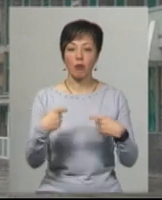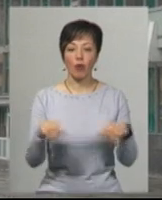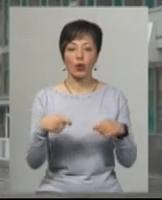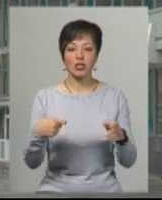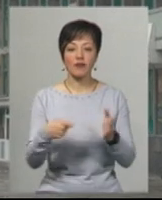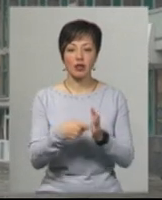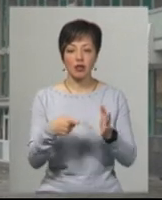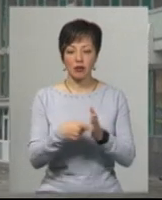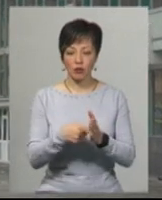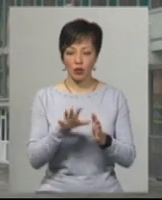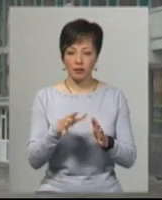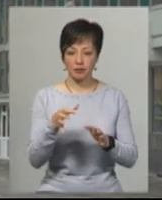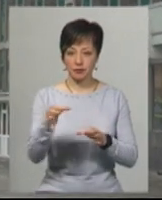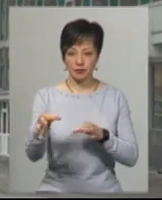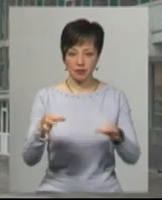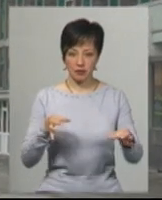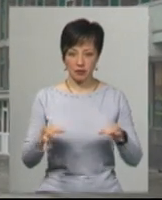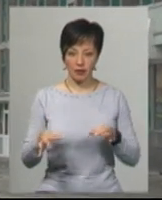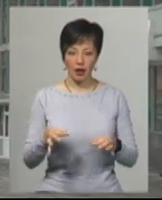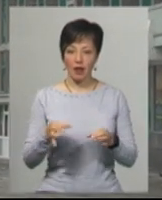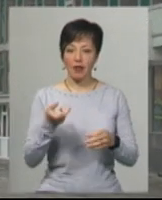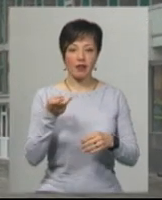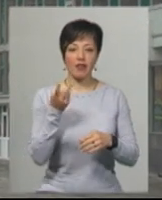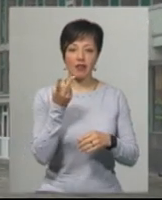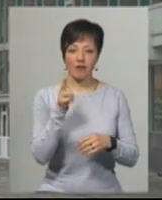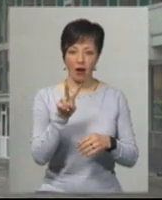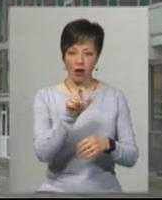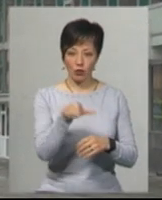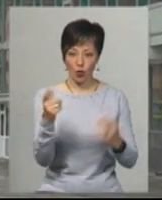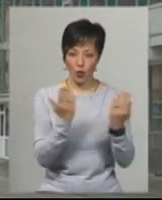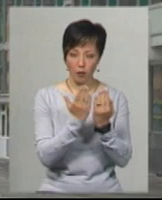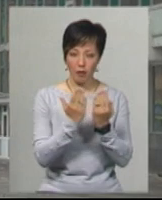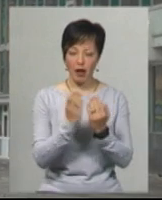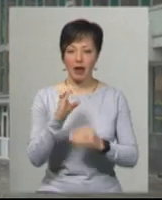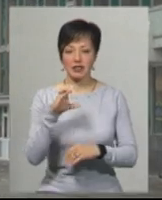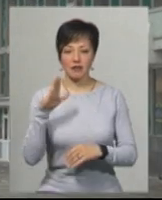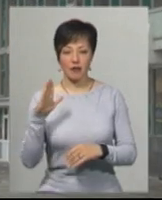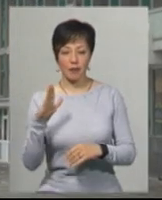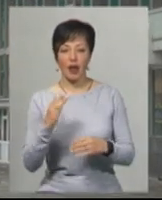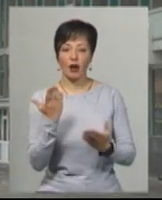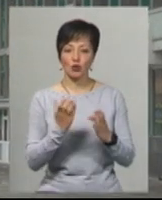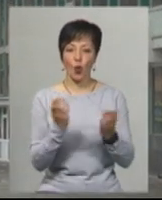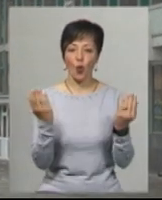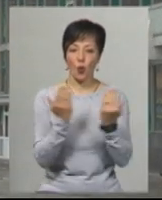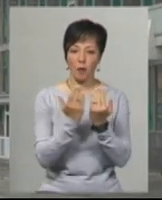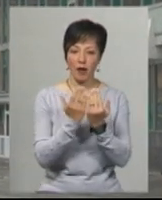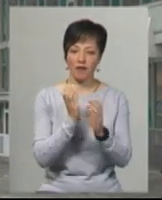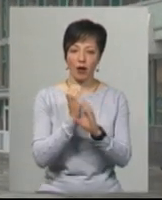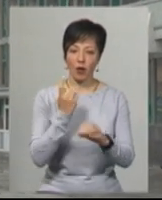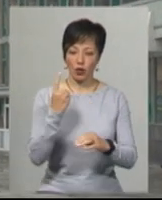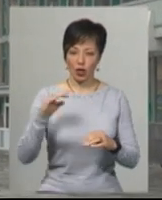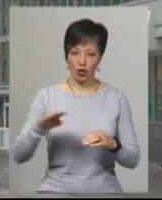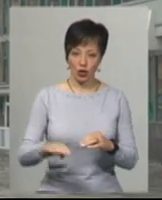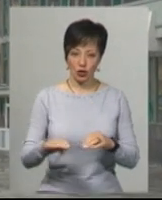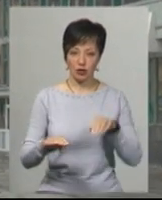здійснюватися шаховному порядку найбільше двох осіб в купейному вагоні та вагоні СВ. Якщо ми говоримо про купейний вагон, буде в продажу одна нижня